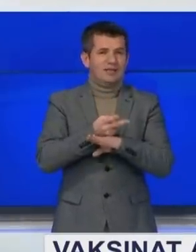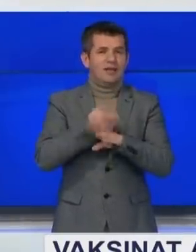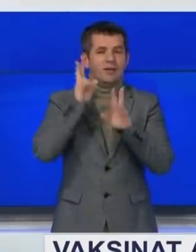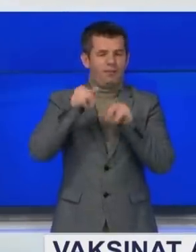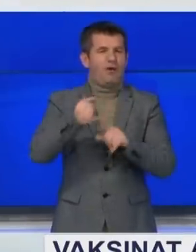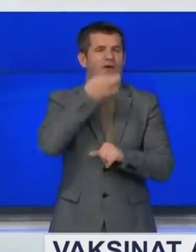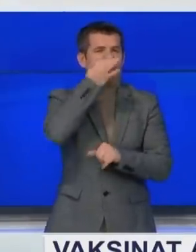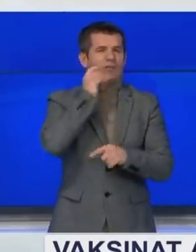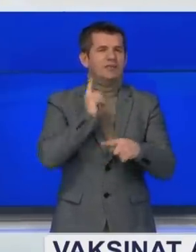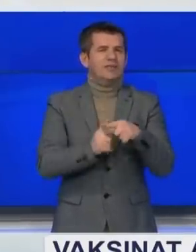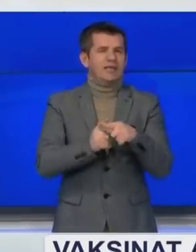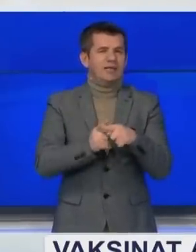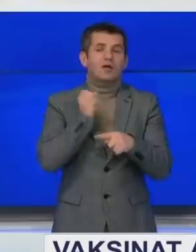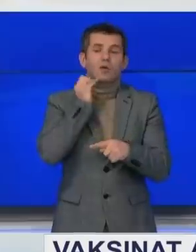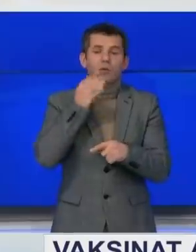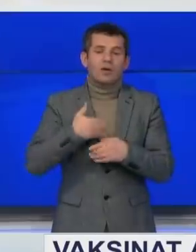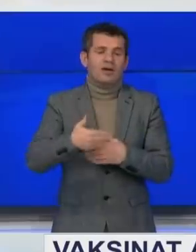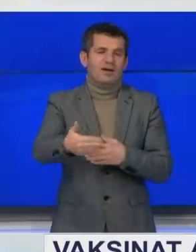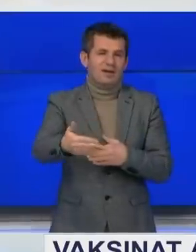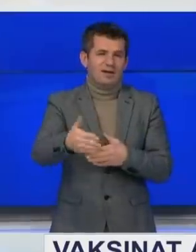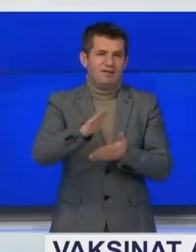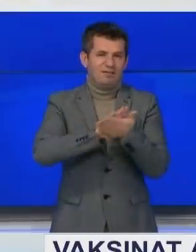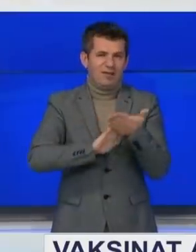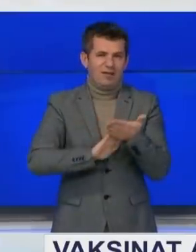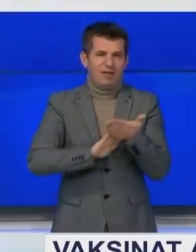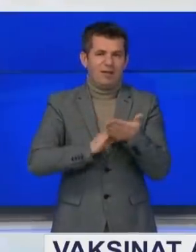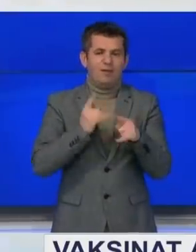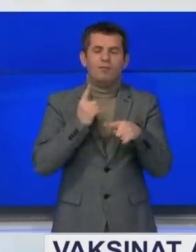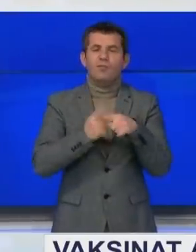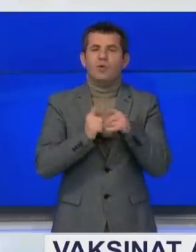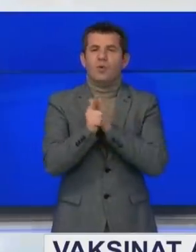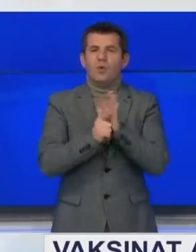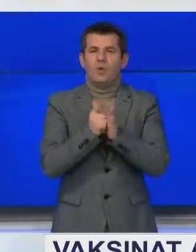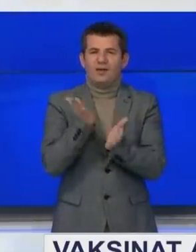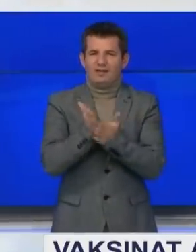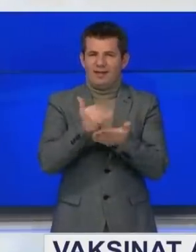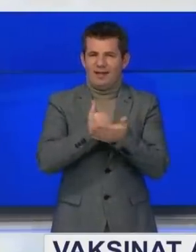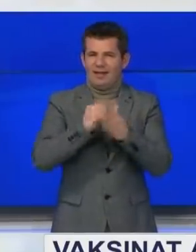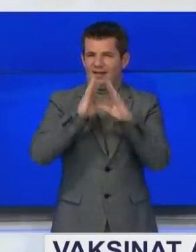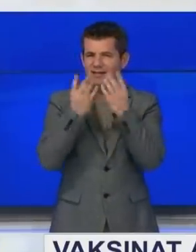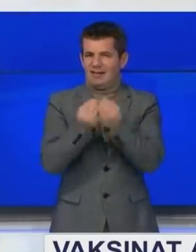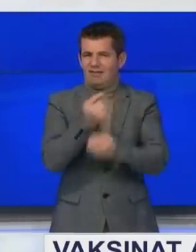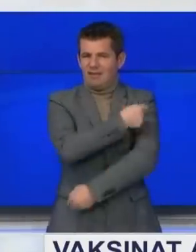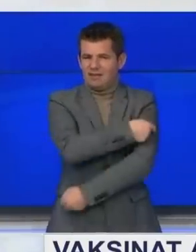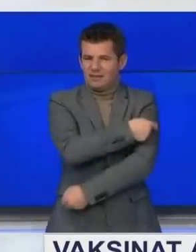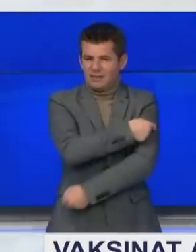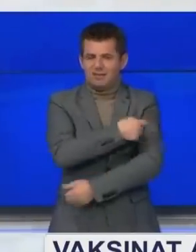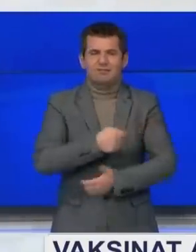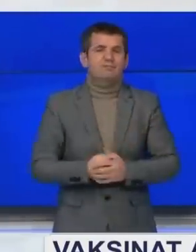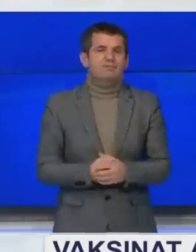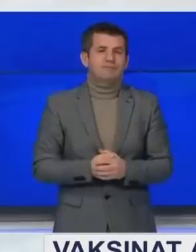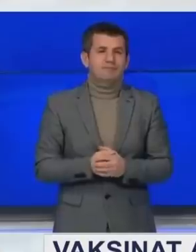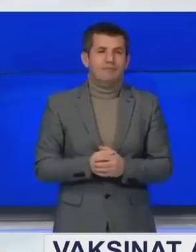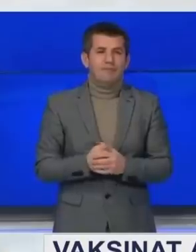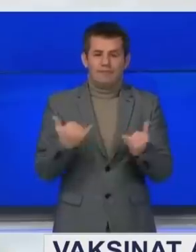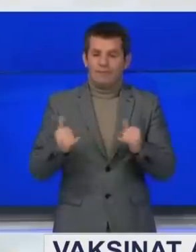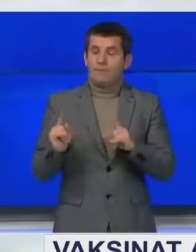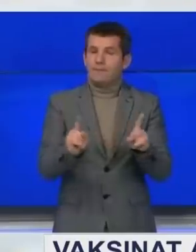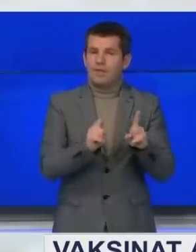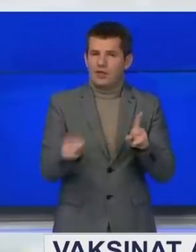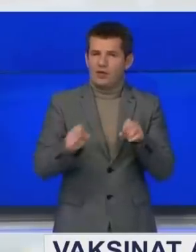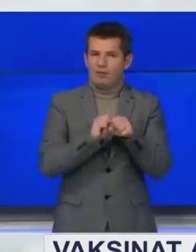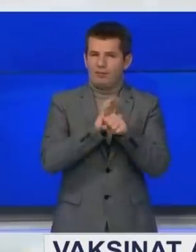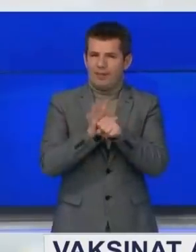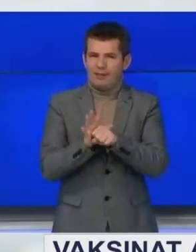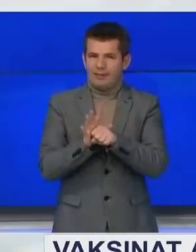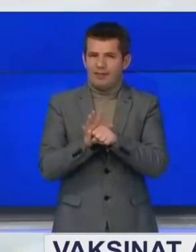marrin informata në lidhje me hapat e ardhshëm dhe kornizën kohoret të ndarje së vakcinave. Por situata epidemiologjike saj